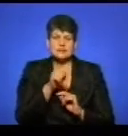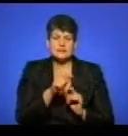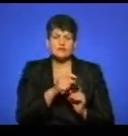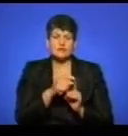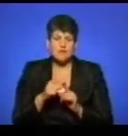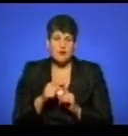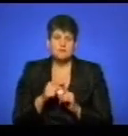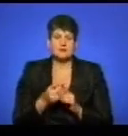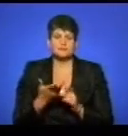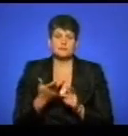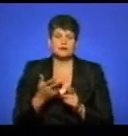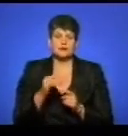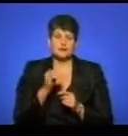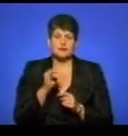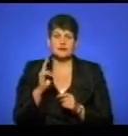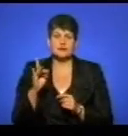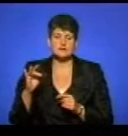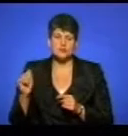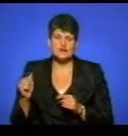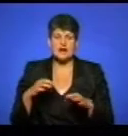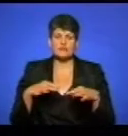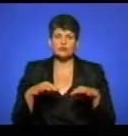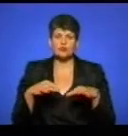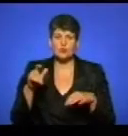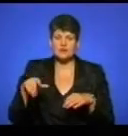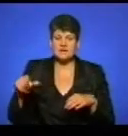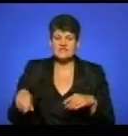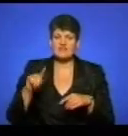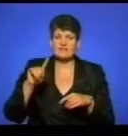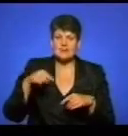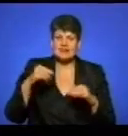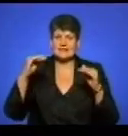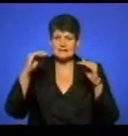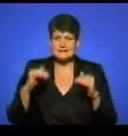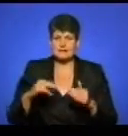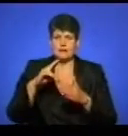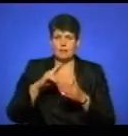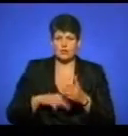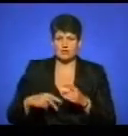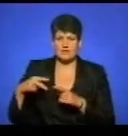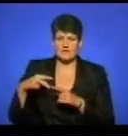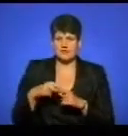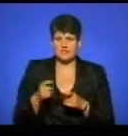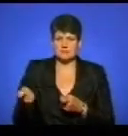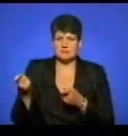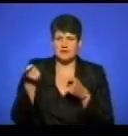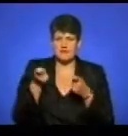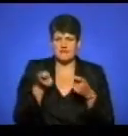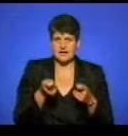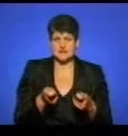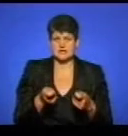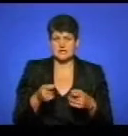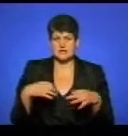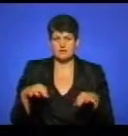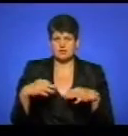акції тернополянина Ігоря Красновського, автомобілісти вимагали від влади знизити податкове навантаження при везенні авто з-за кордону в